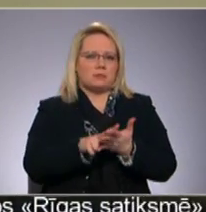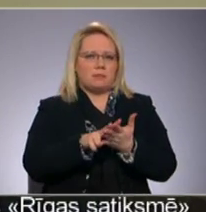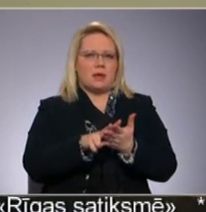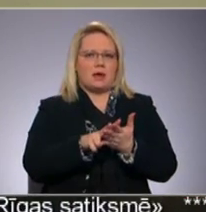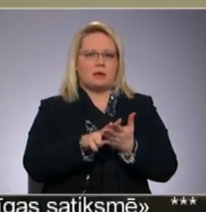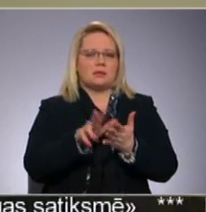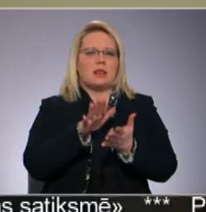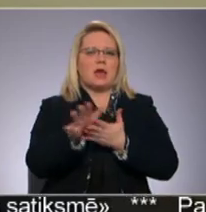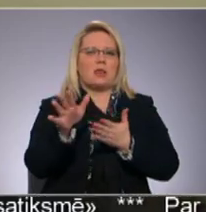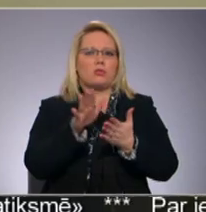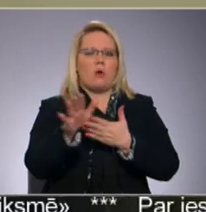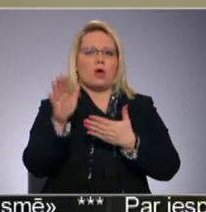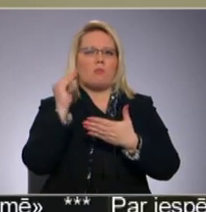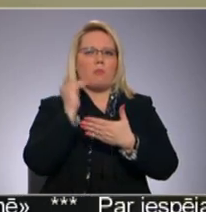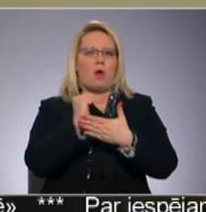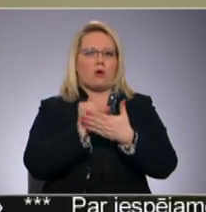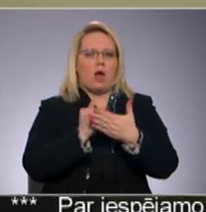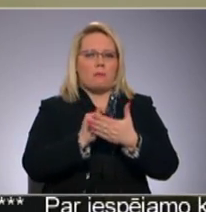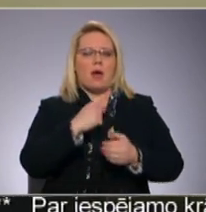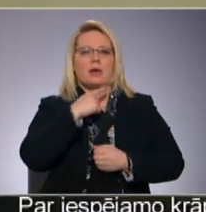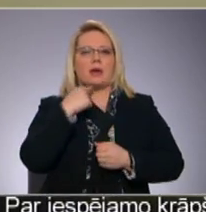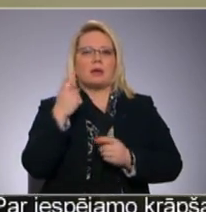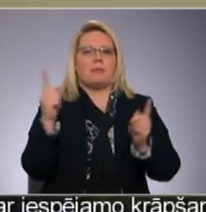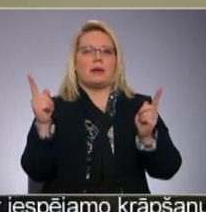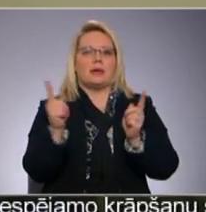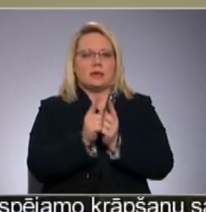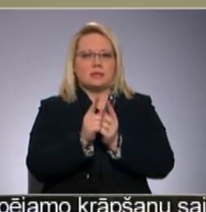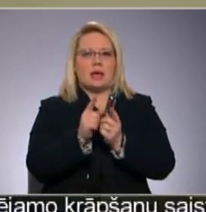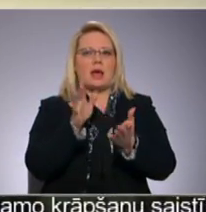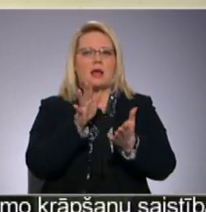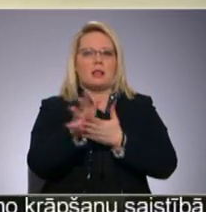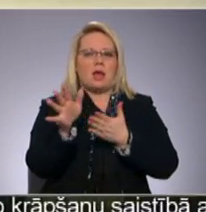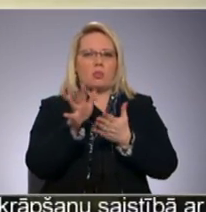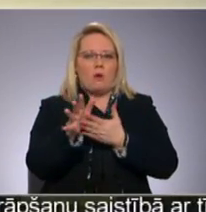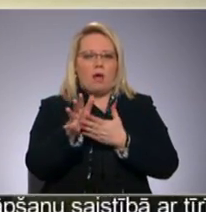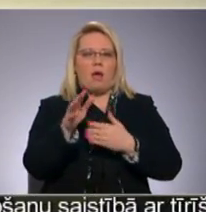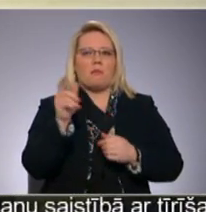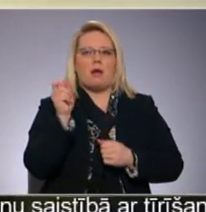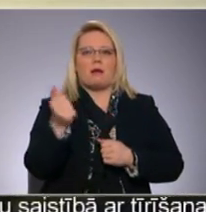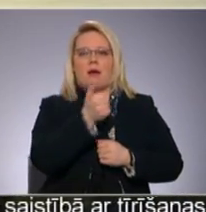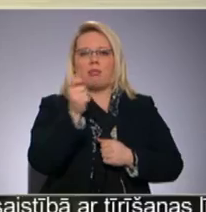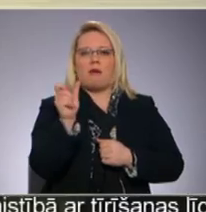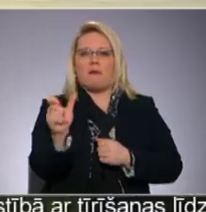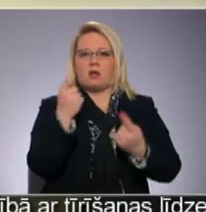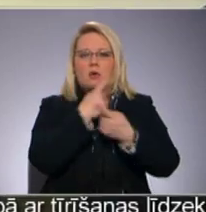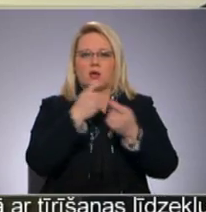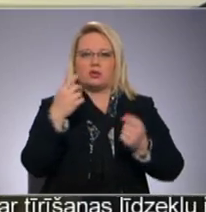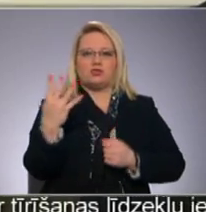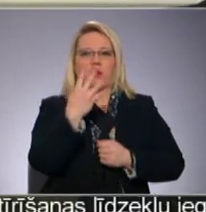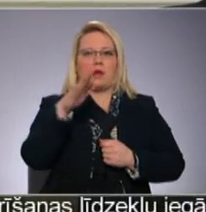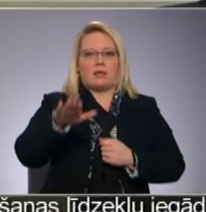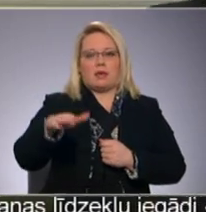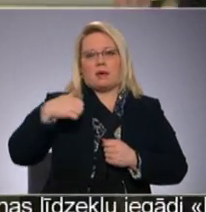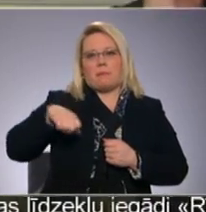lietojuma programma. Ja gribas īsākt, tad lietot ne. Par gada vārdu atzīts kādas četragadīgas